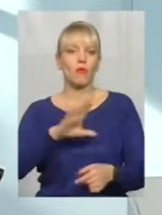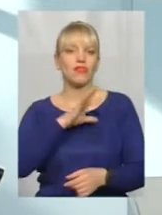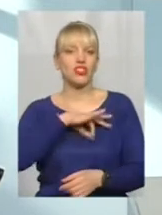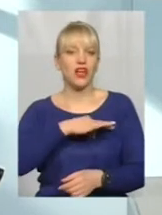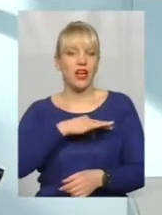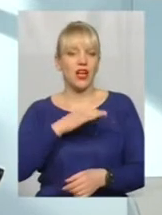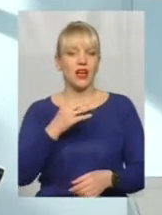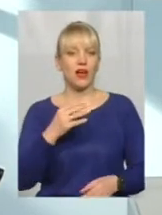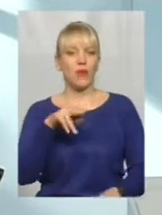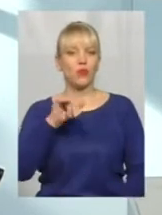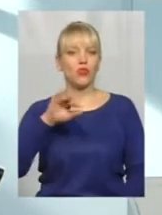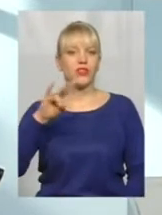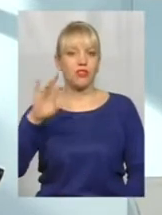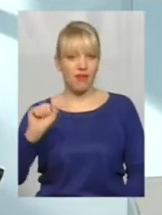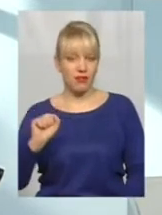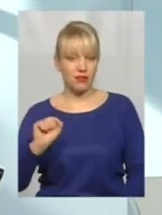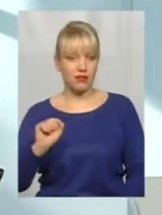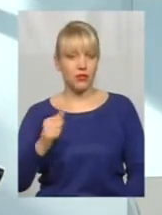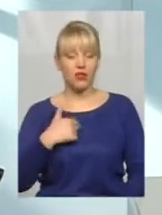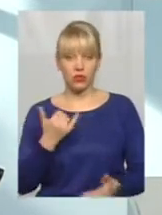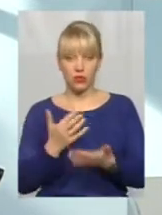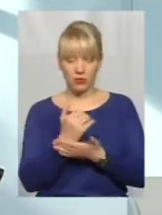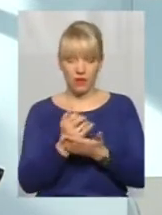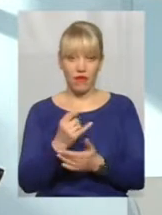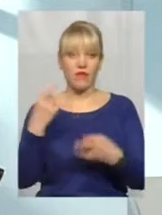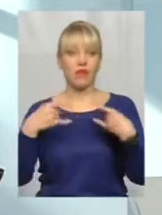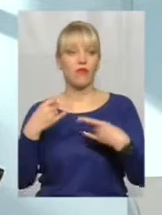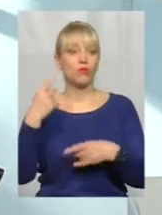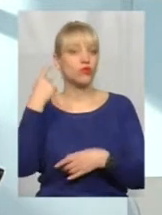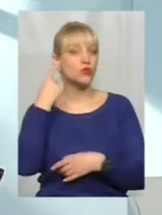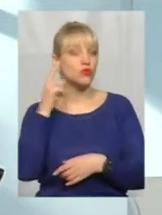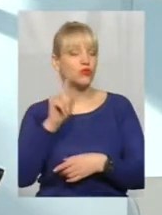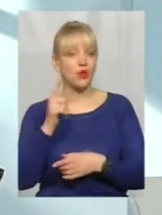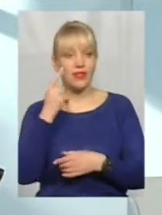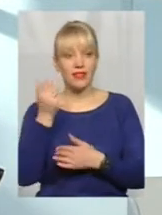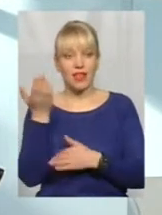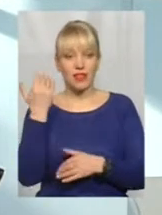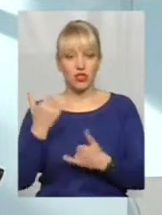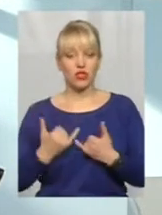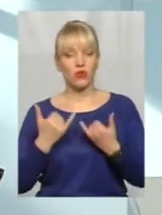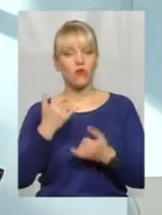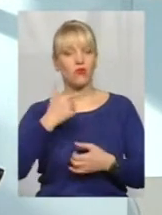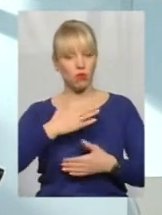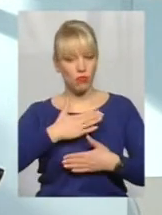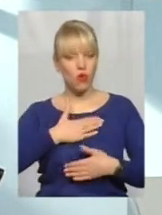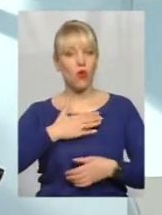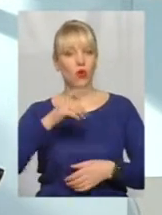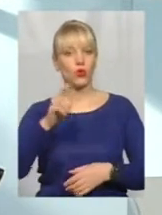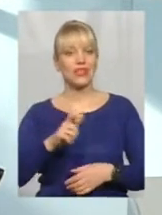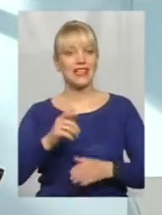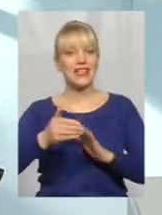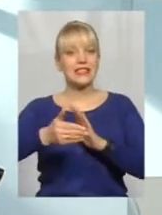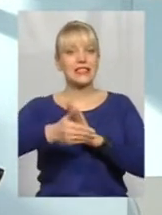От сьогодні, збираючись на ефір, почув, що ще недавно, шановна мною людина, закликала